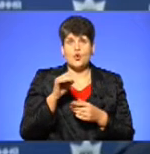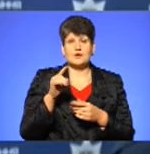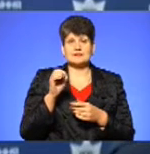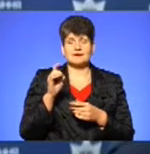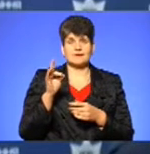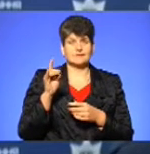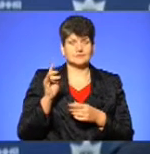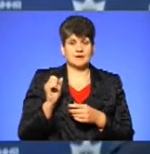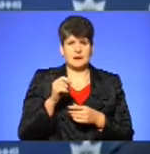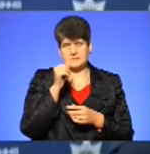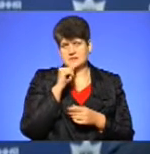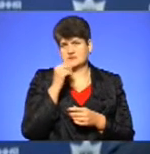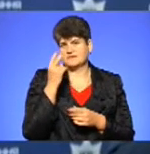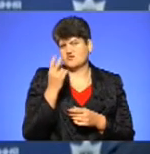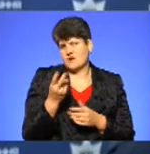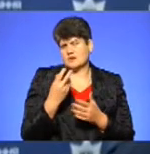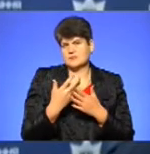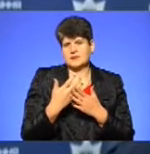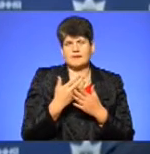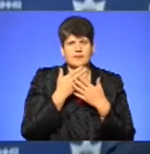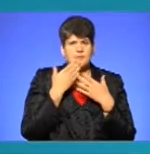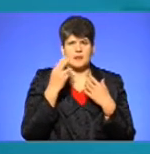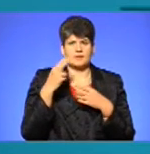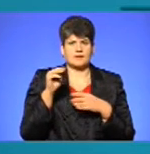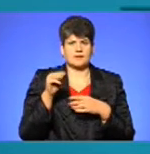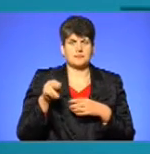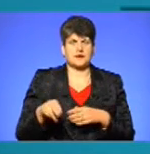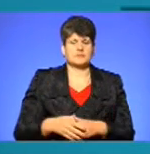місяців два немає жодної ДТП.